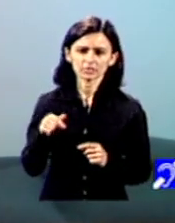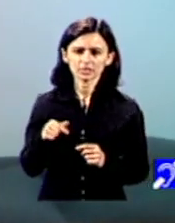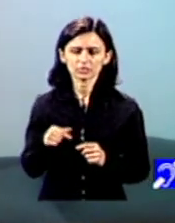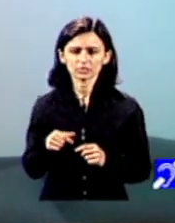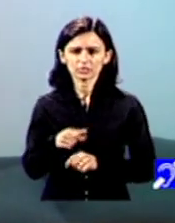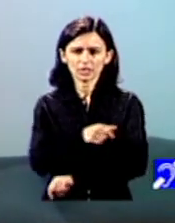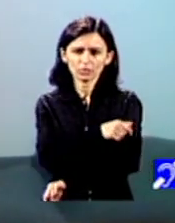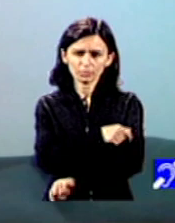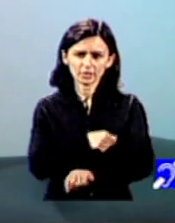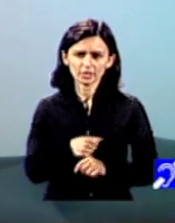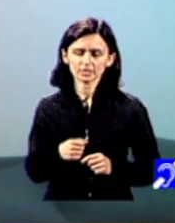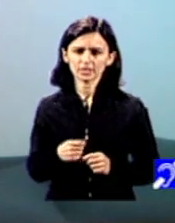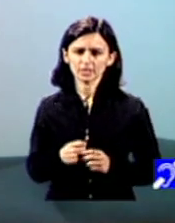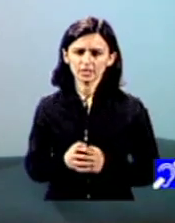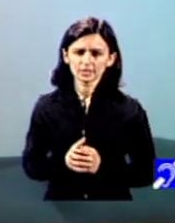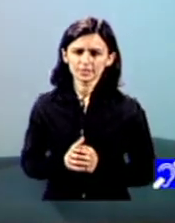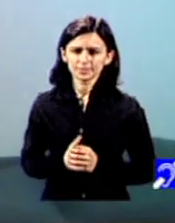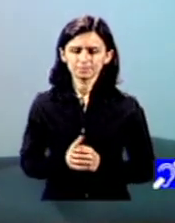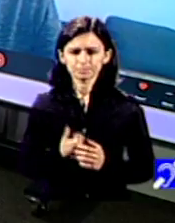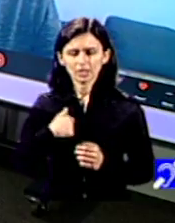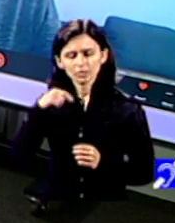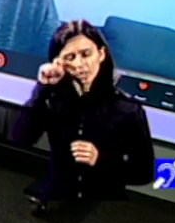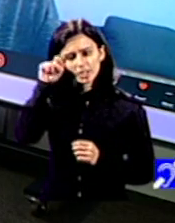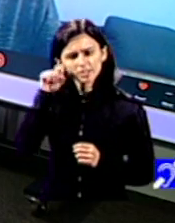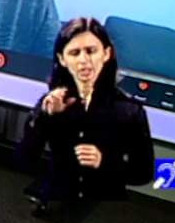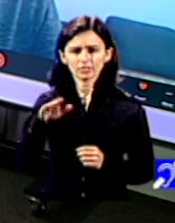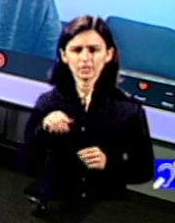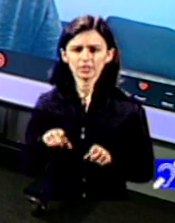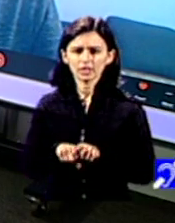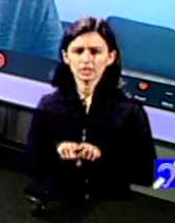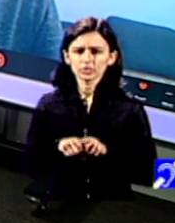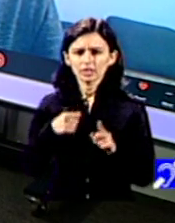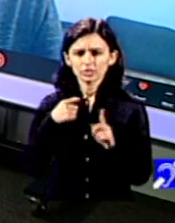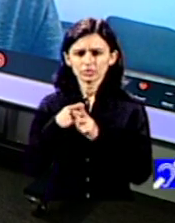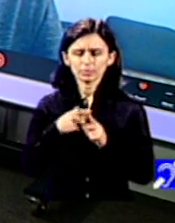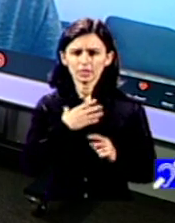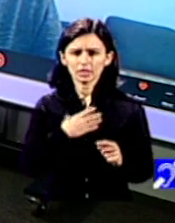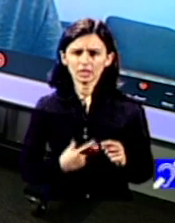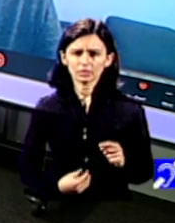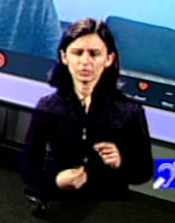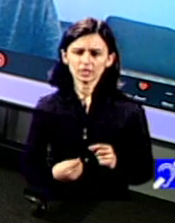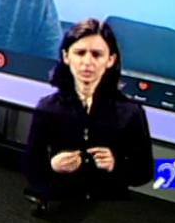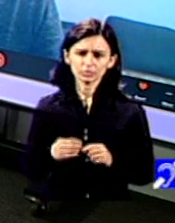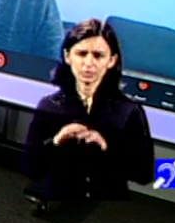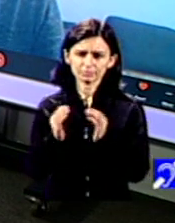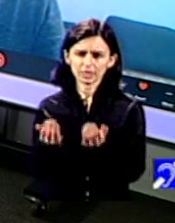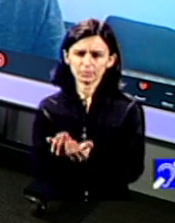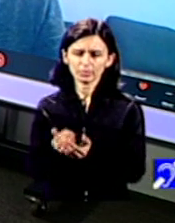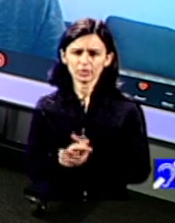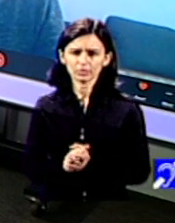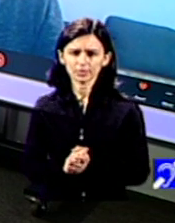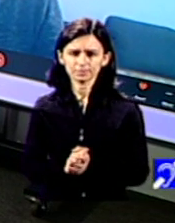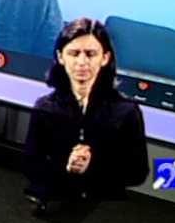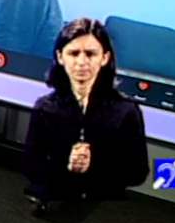consultativ cred că în final va avea același rol ca și avocatul poporului să se autosesizeze mai sunt